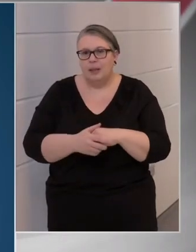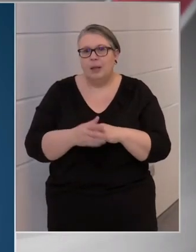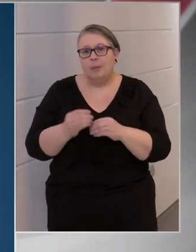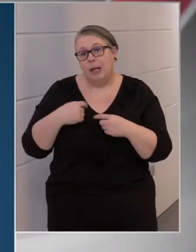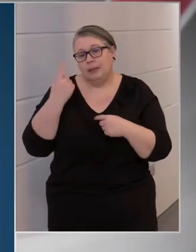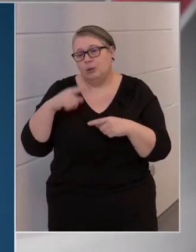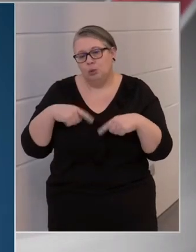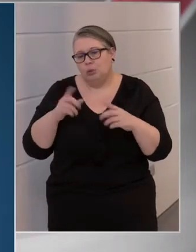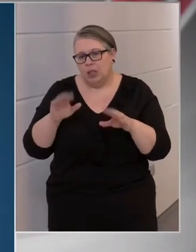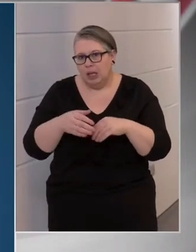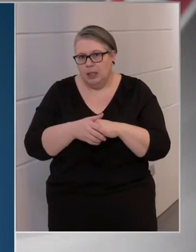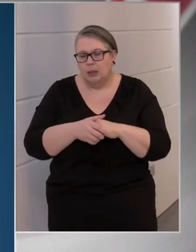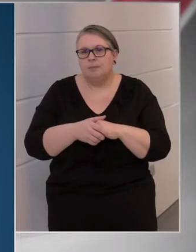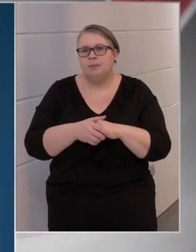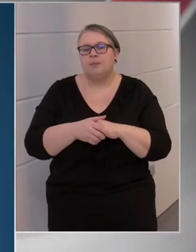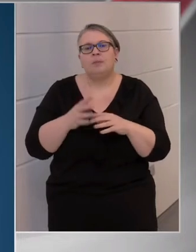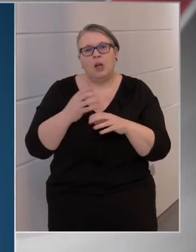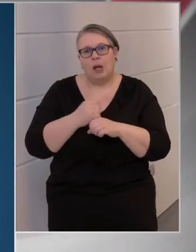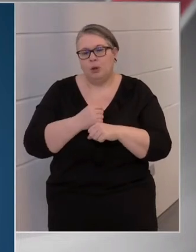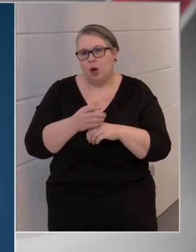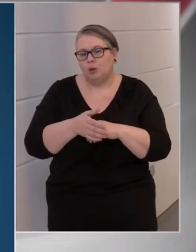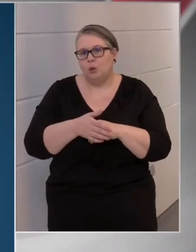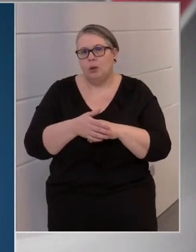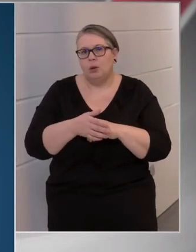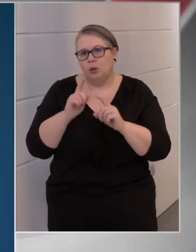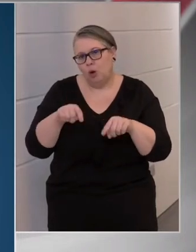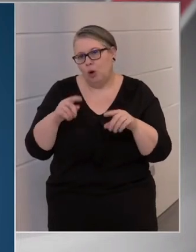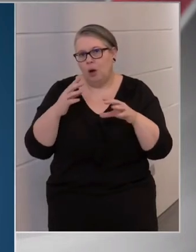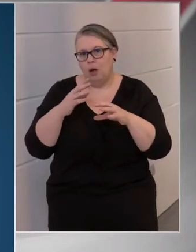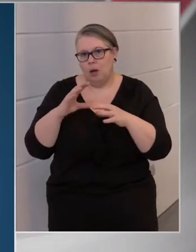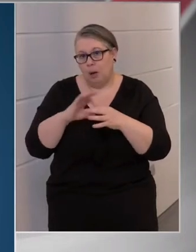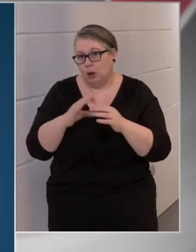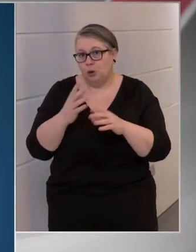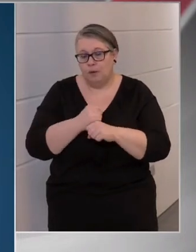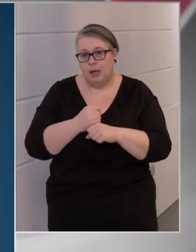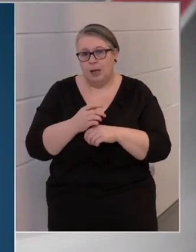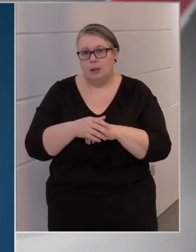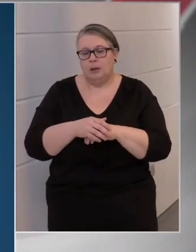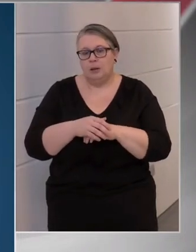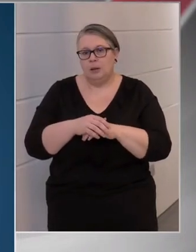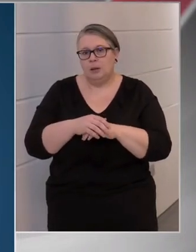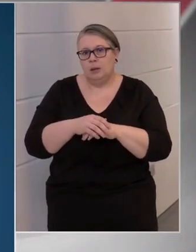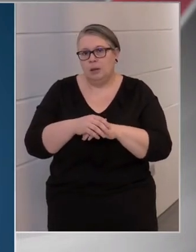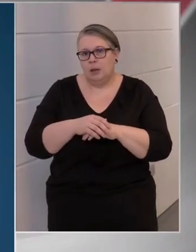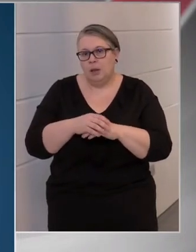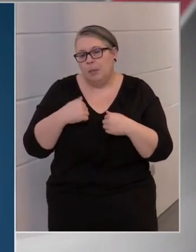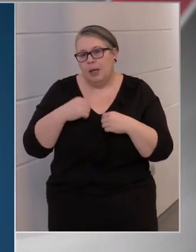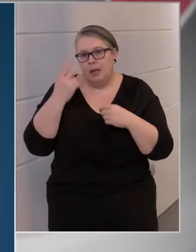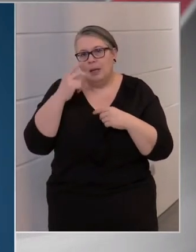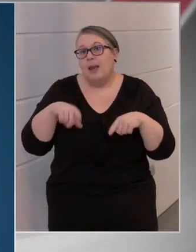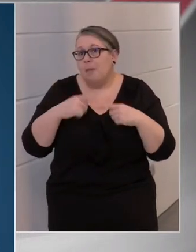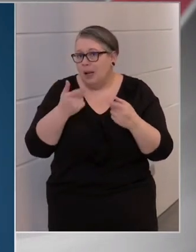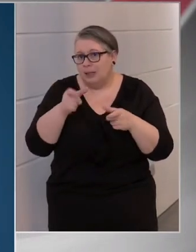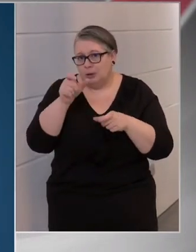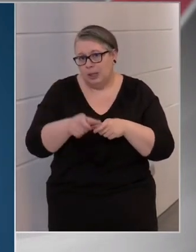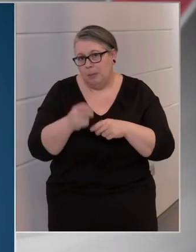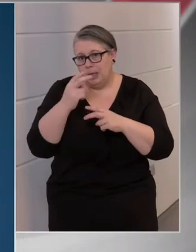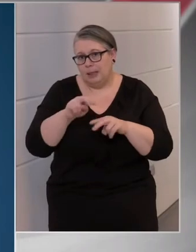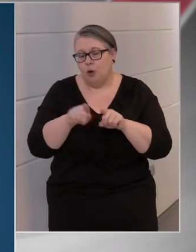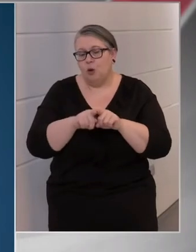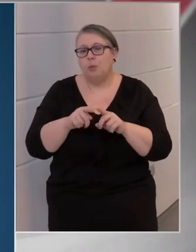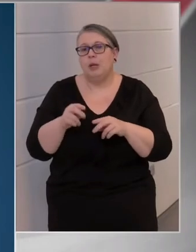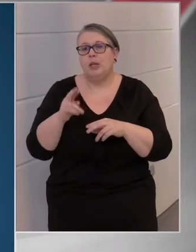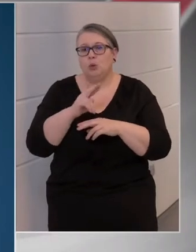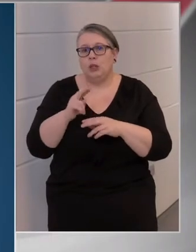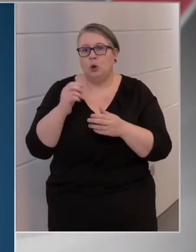nem is tartunk vele külön kapcsolatot, tehát azt jeleztük, hogy a magyar állam nem létezőnek tekinti őt, mint uniós